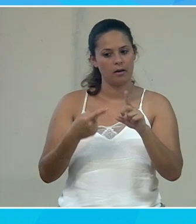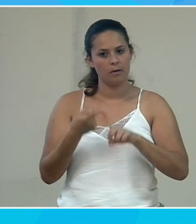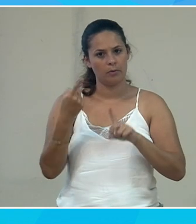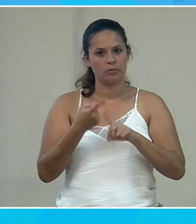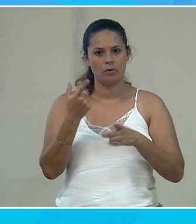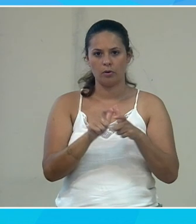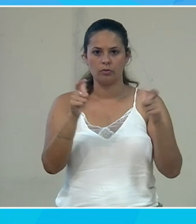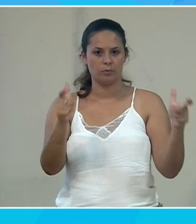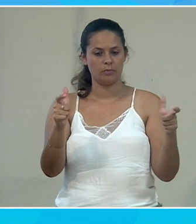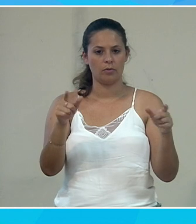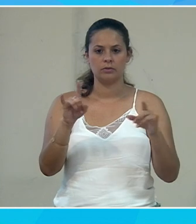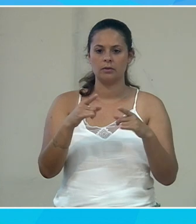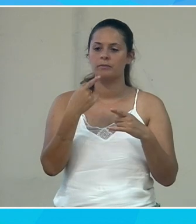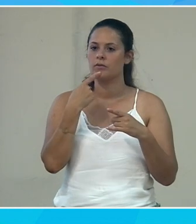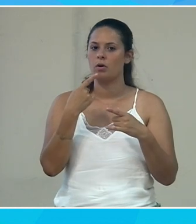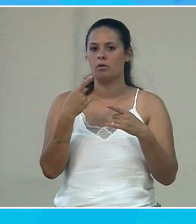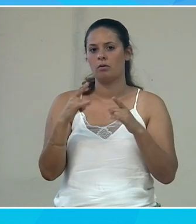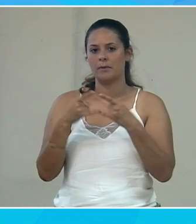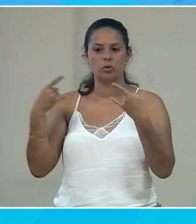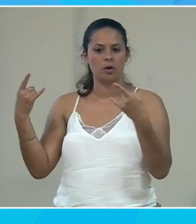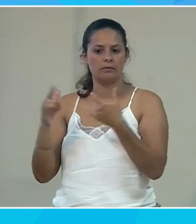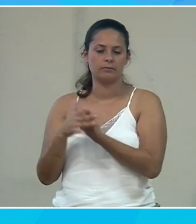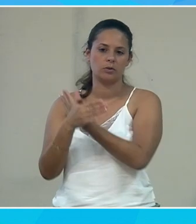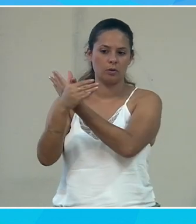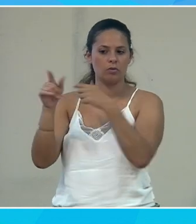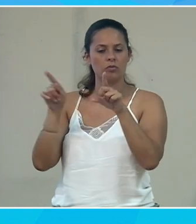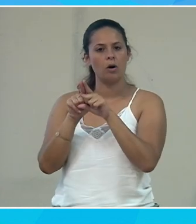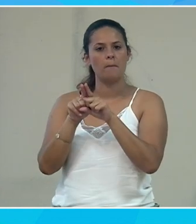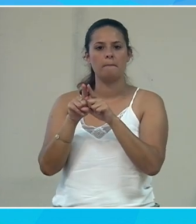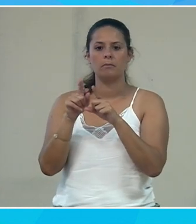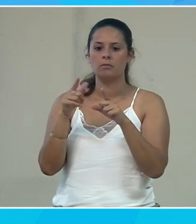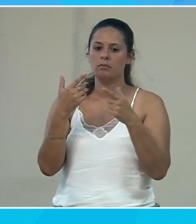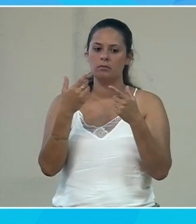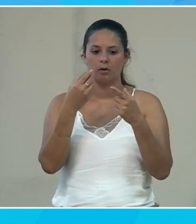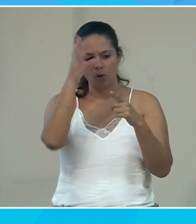pour une entreprise comme Microsoft de s'intéresser à tout le monde et de ne pas laisser des gens sur le carreau.